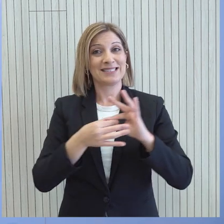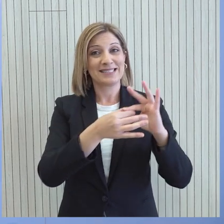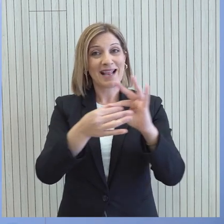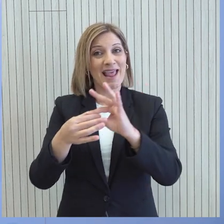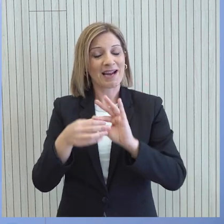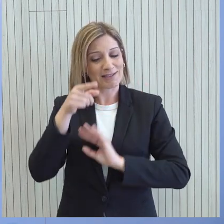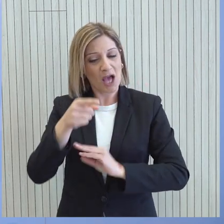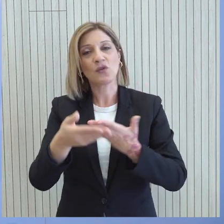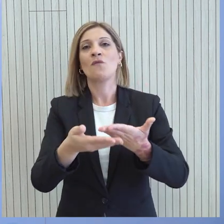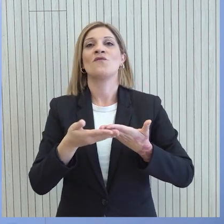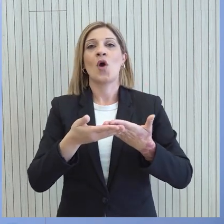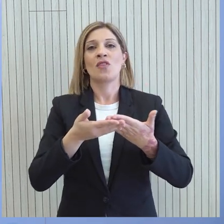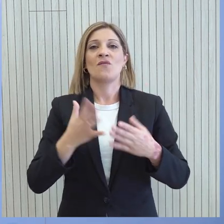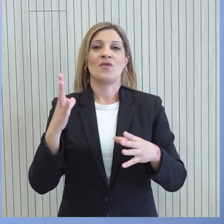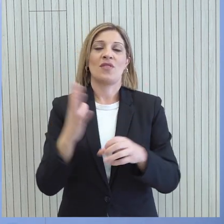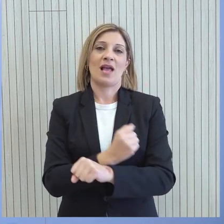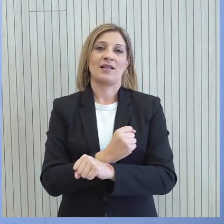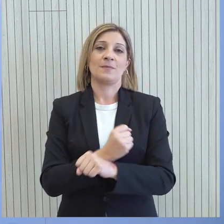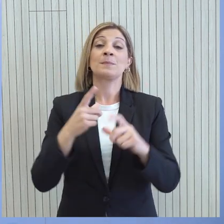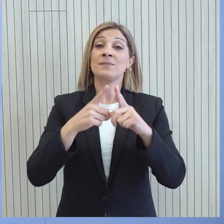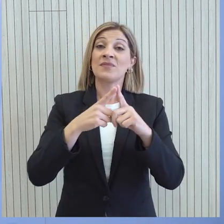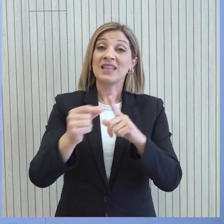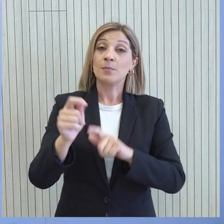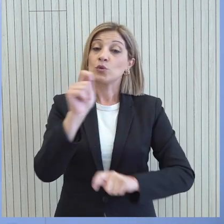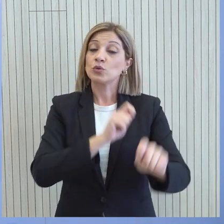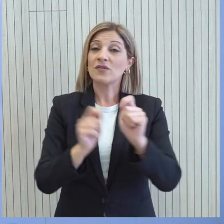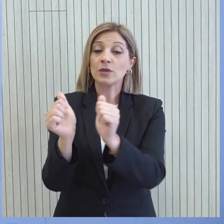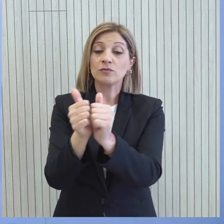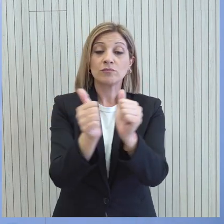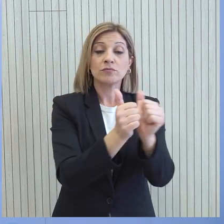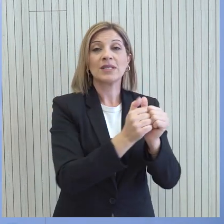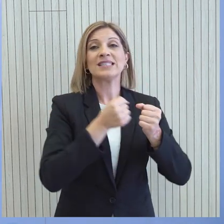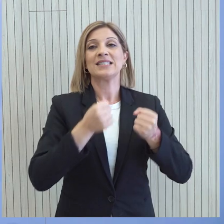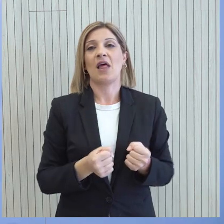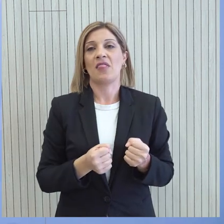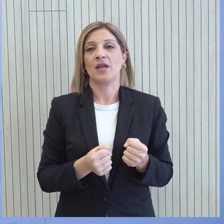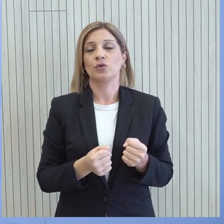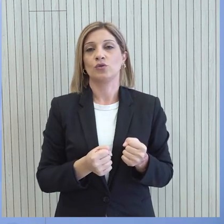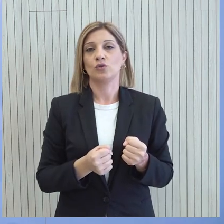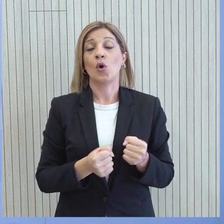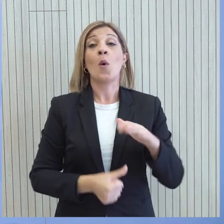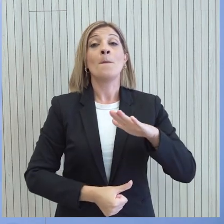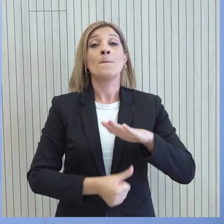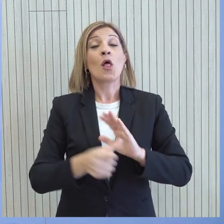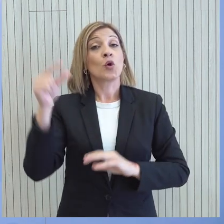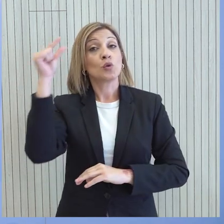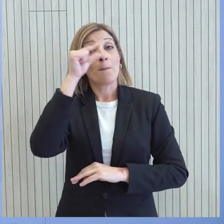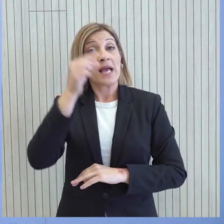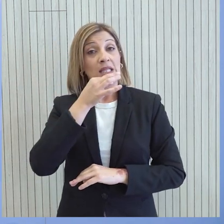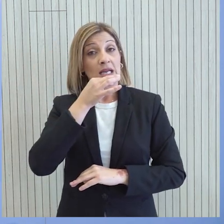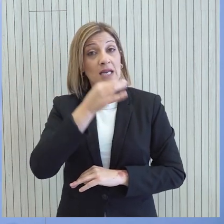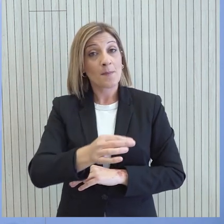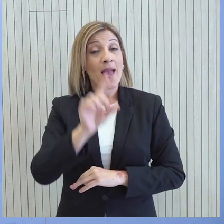σαφήνια του προσανατολισμού μας να χτίζουμε συμμαχίες σταθερότητας. Άλλωστε, όπως ο πρόεδρος Μπάιντεν ανέφερε,